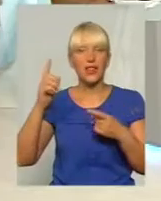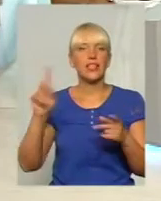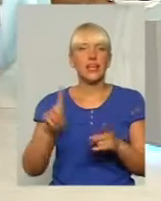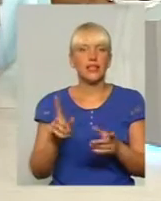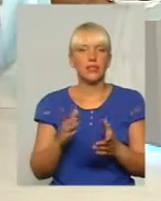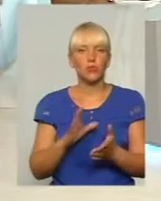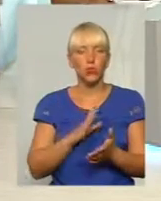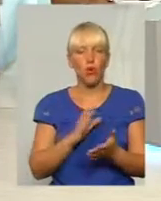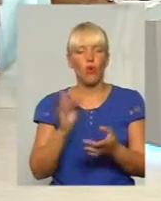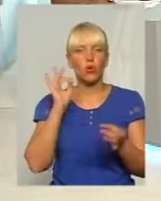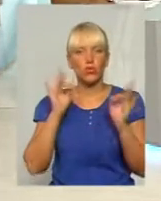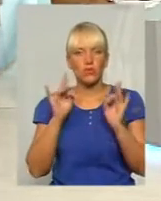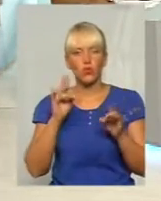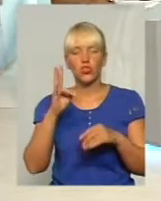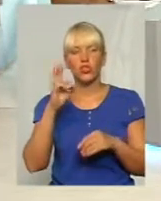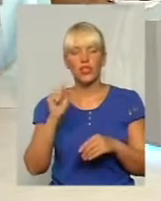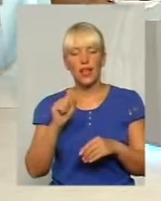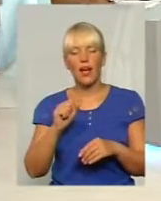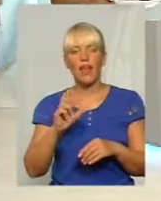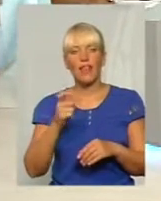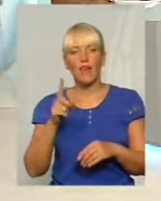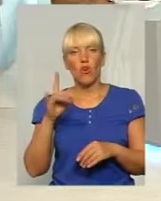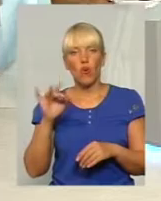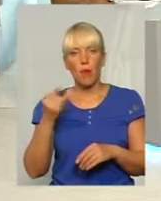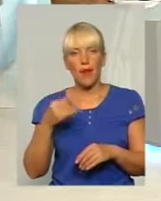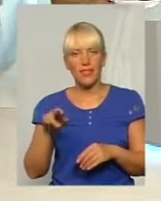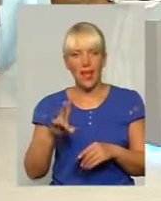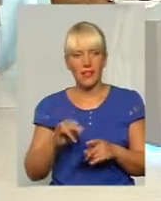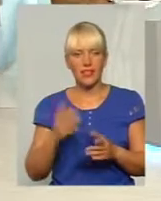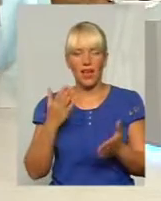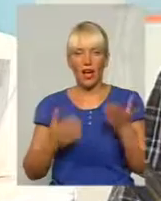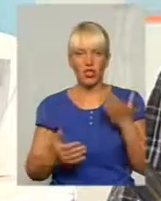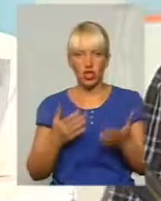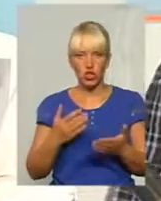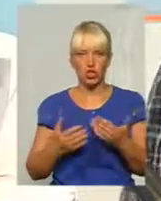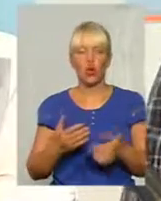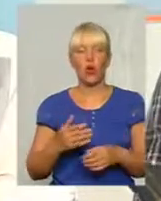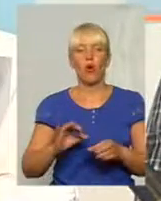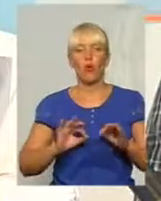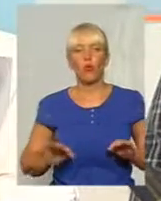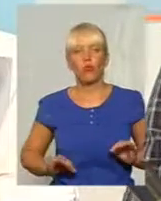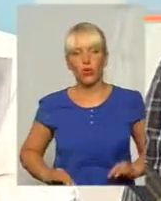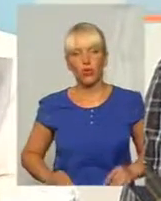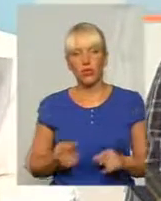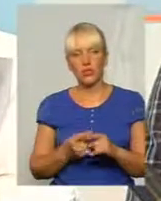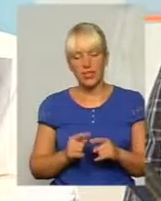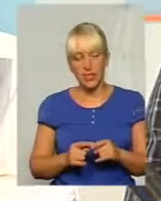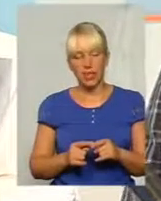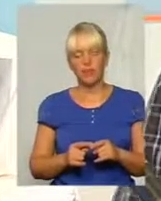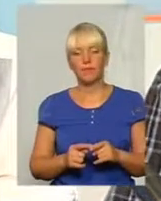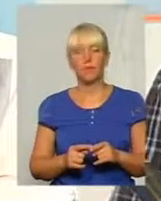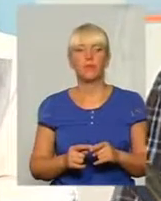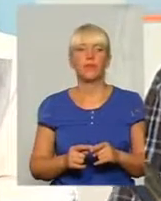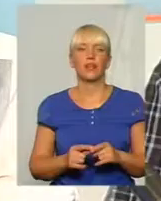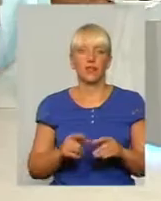на Євромайдані. І якщо генеральний прокурор сьогодні в це вписується, мені байдуже,